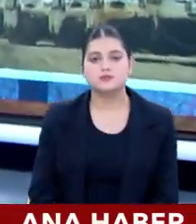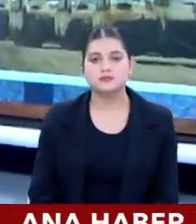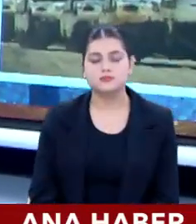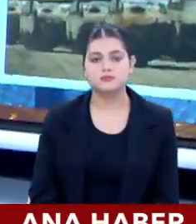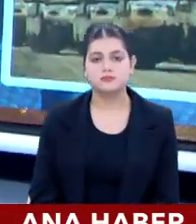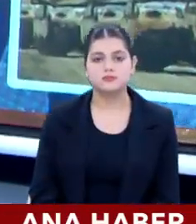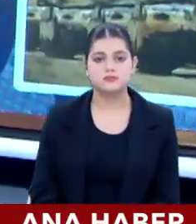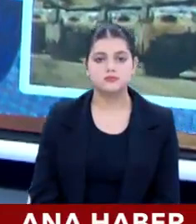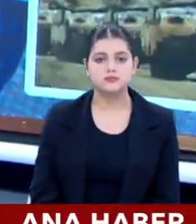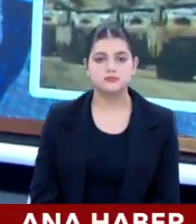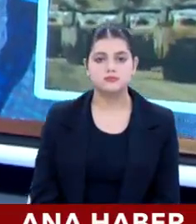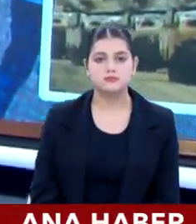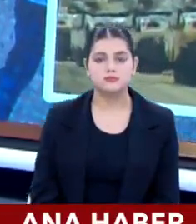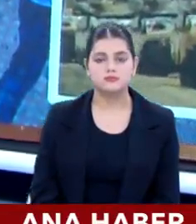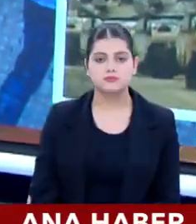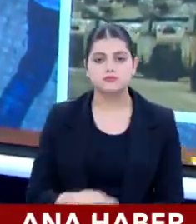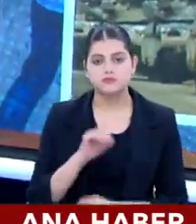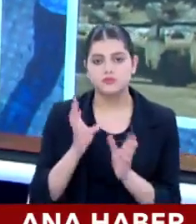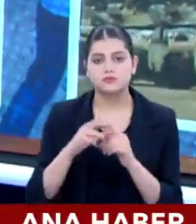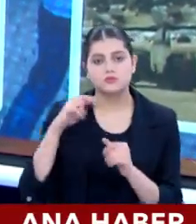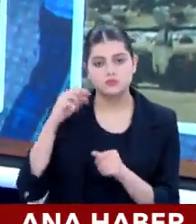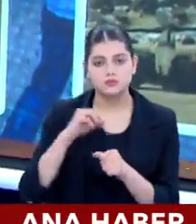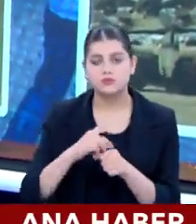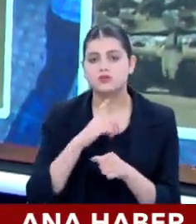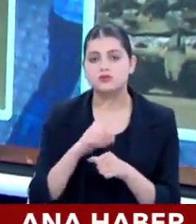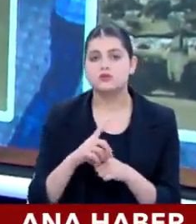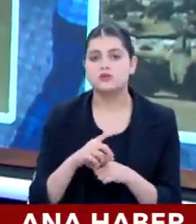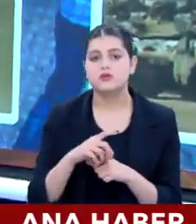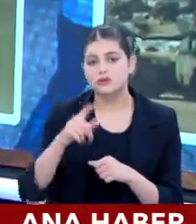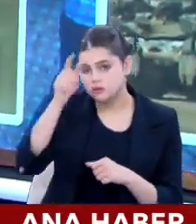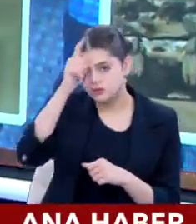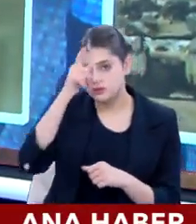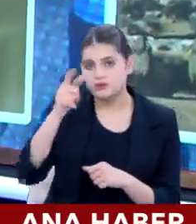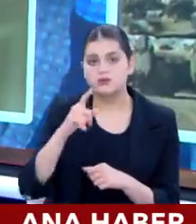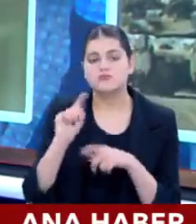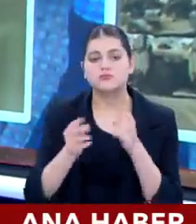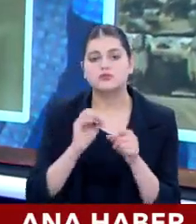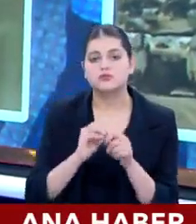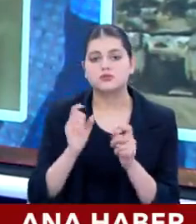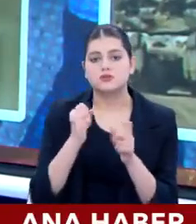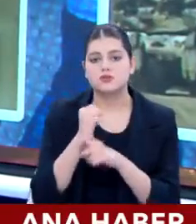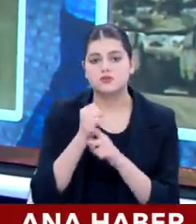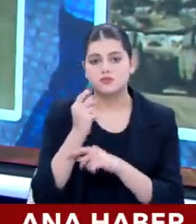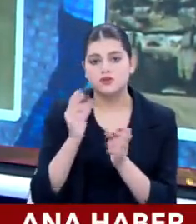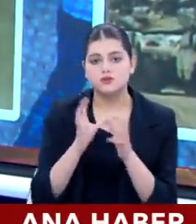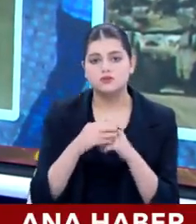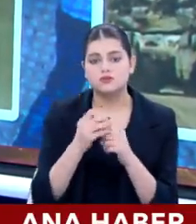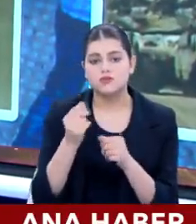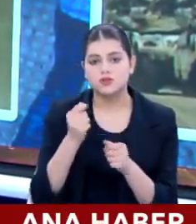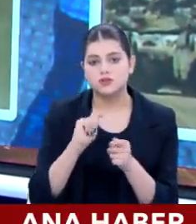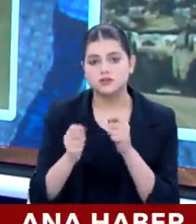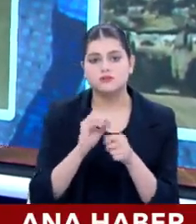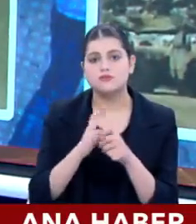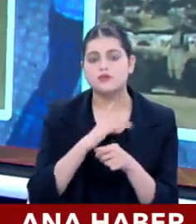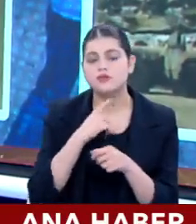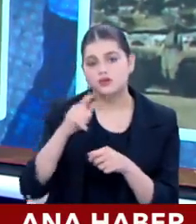'ına kadar. Birçok paramiliter gruplar Suriye'de de, efendim söyleyeyim Irak'ta da bu tür terör örgütleri ve paramiliter grupları finanse ediyor.